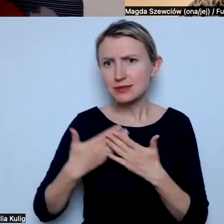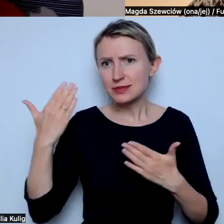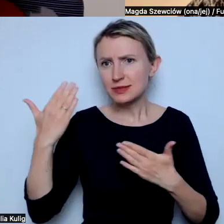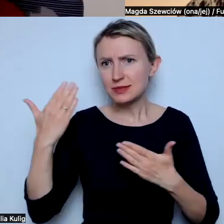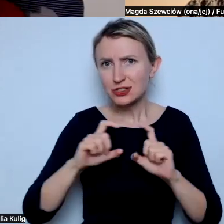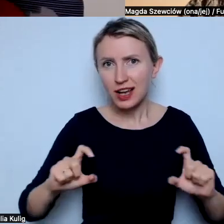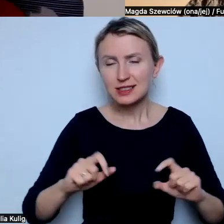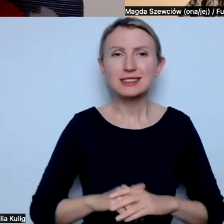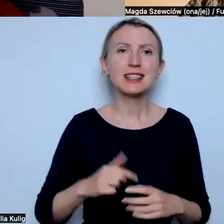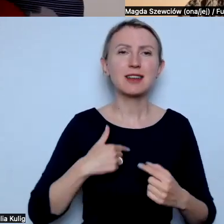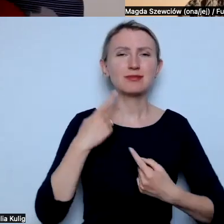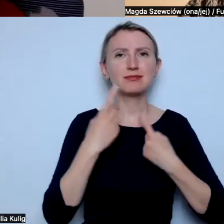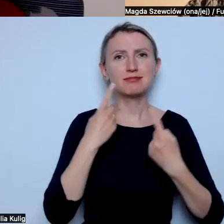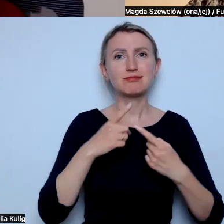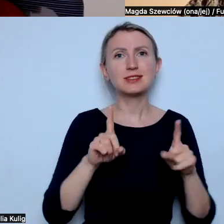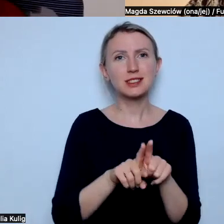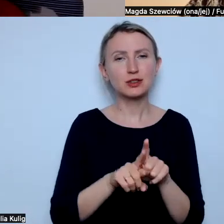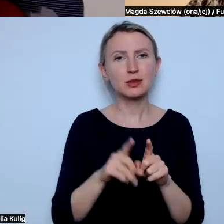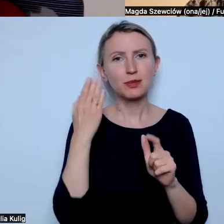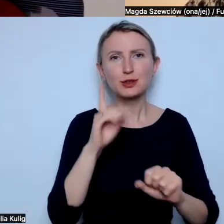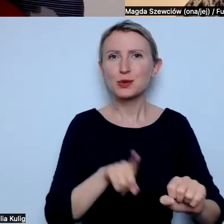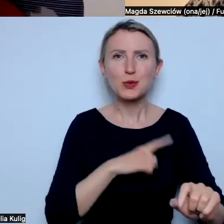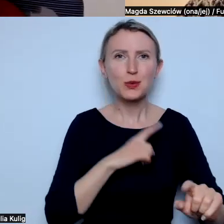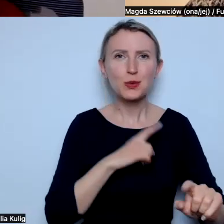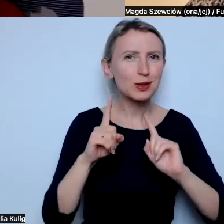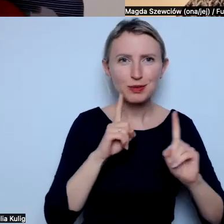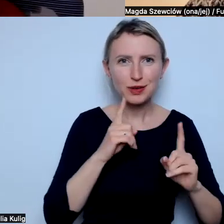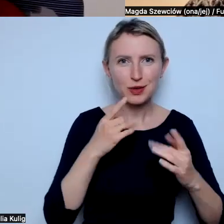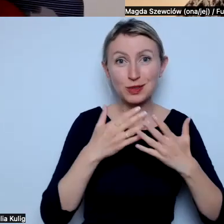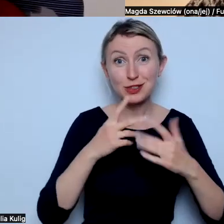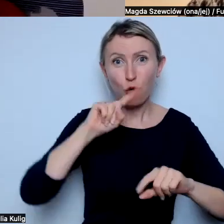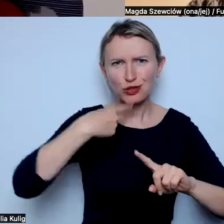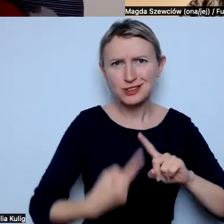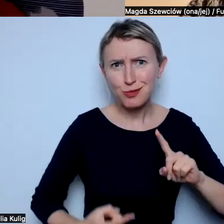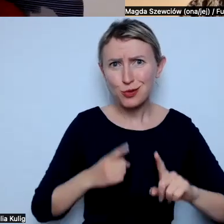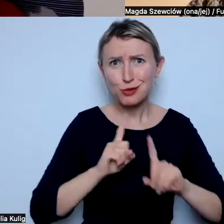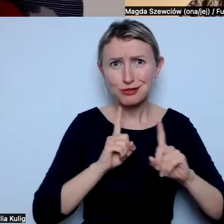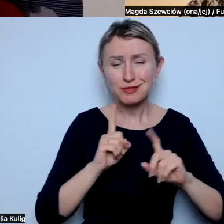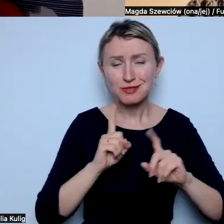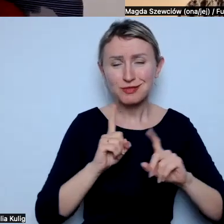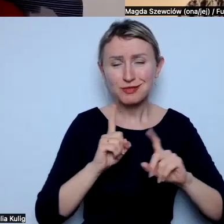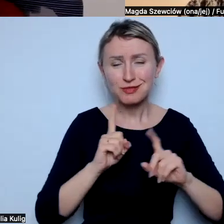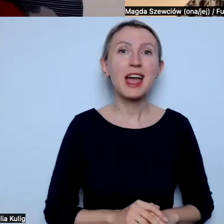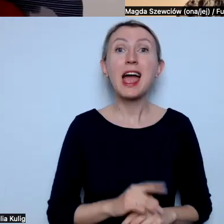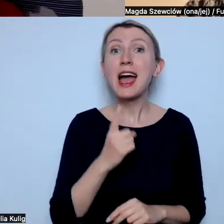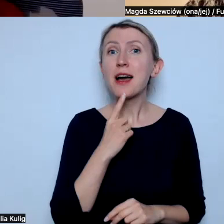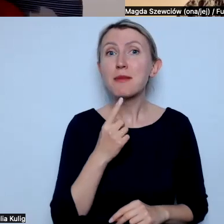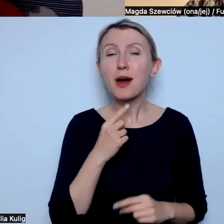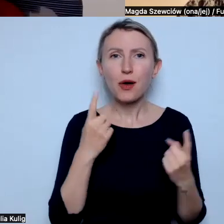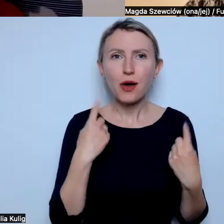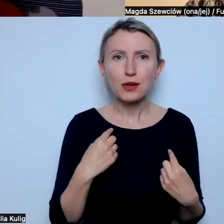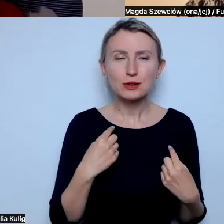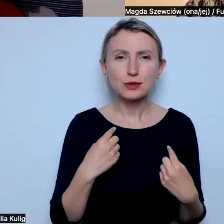i myślę, że to też jest już bardzo długa rozmowa, bo prawie półtorej godziny rozmawiamy i niewiele osób przestało nas